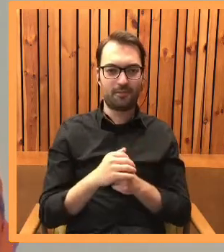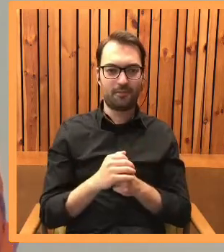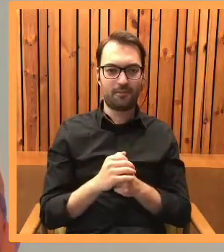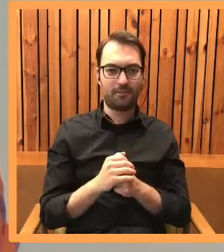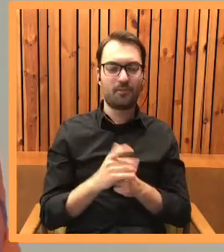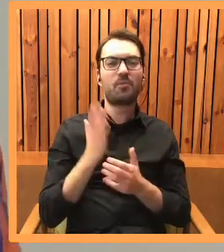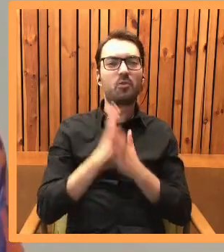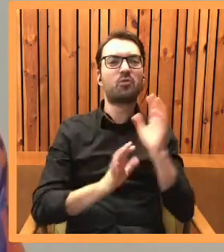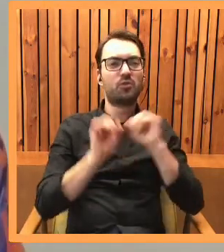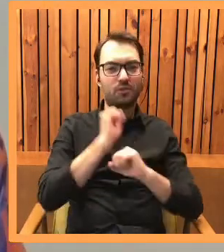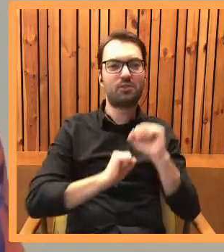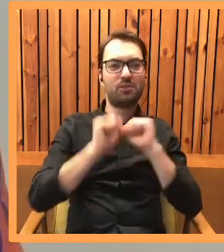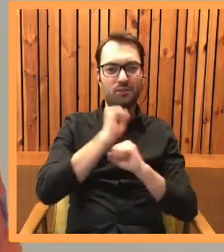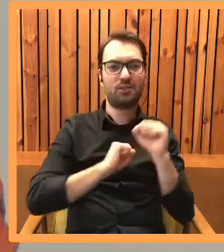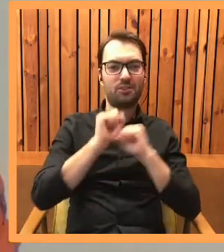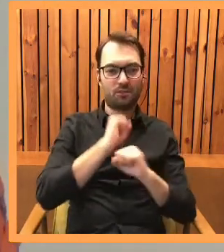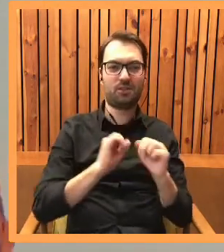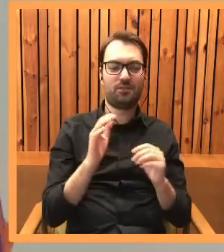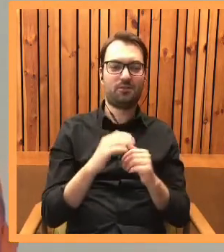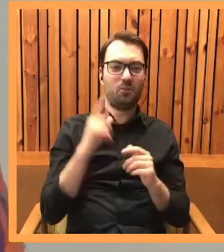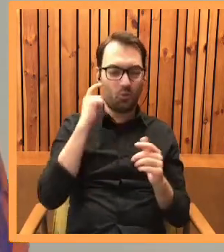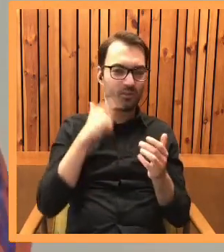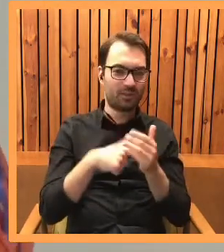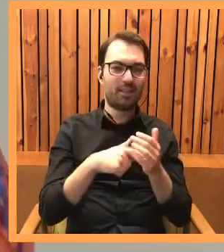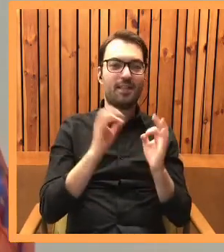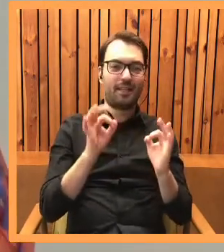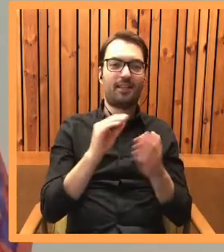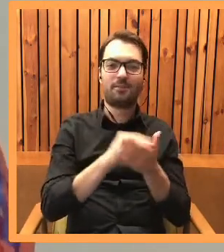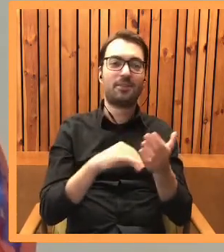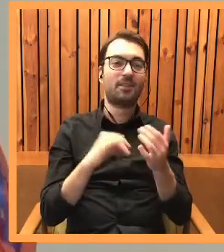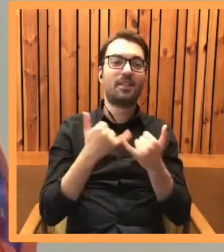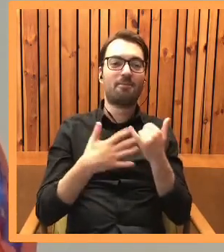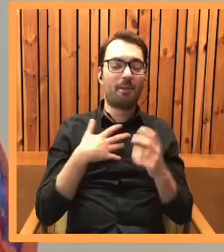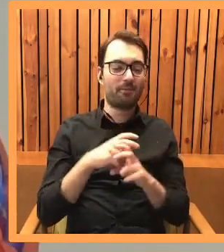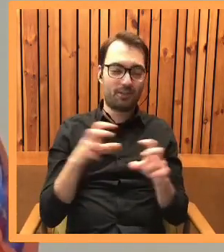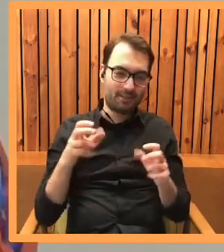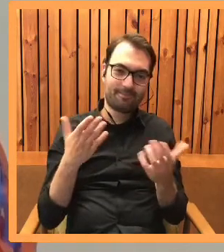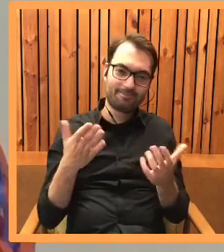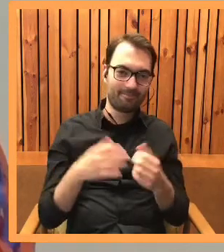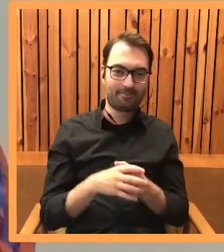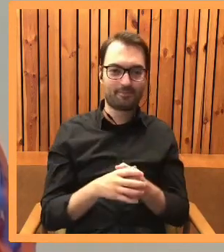żeby ćwiczyć, tak, żeby ćwiczyć swój warsztat. No teraz piszę tylko wtedy, kiedy mam czas.